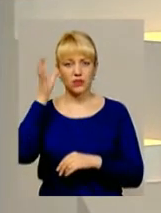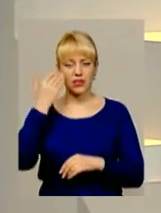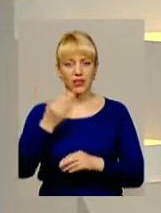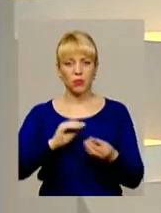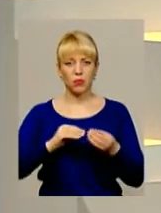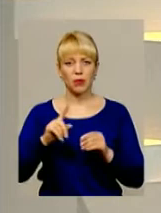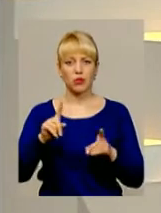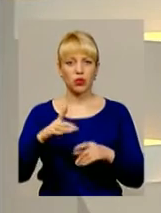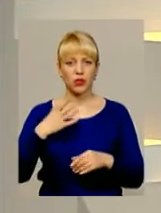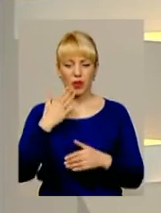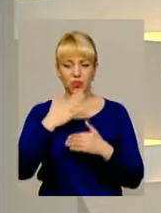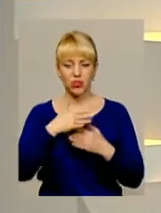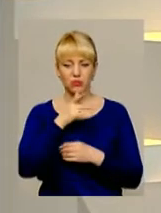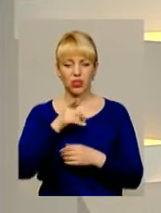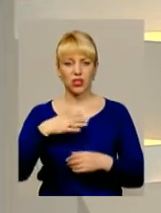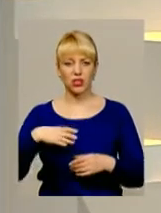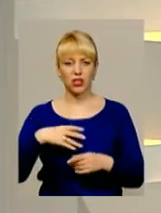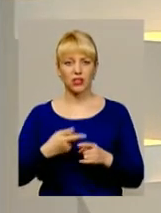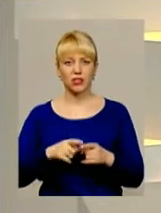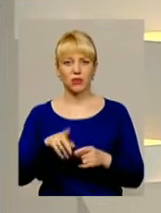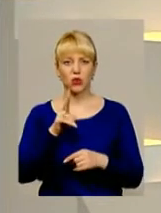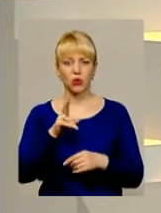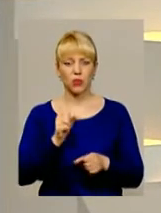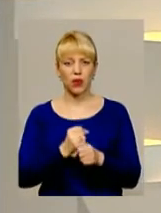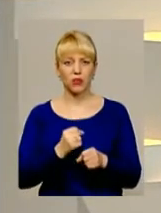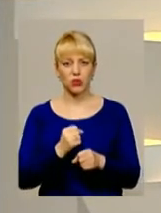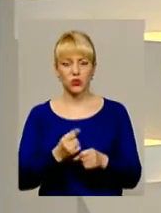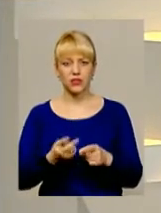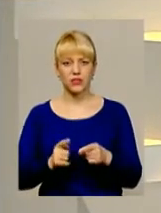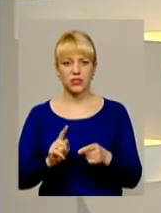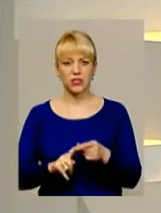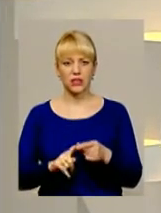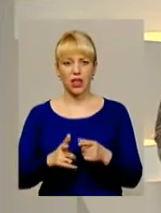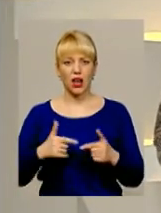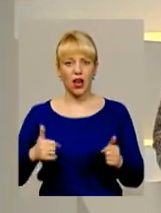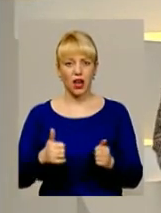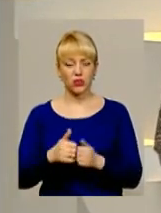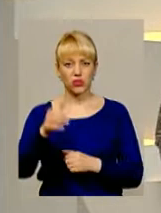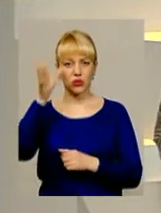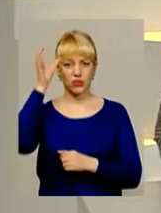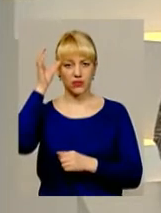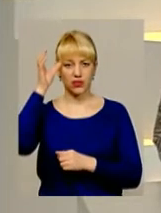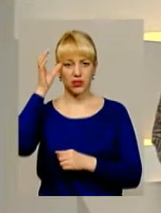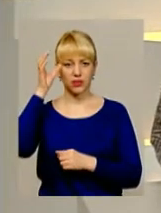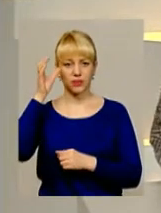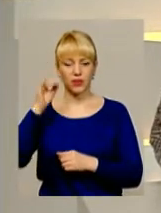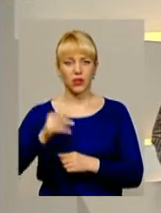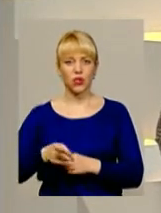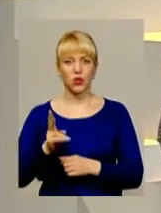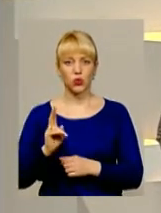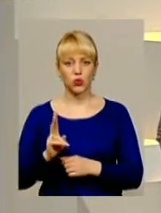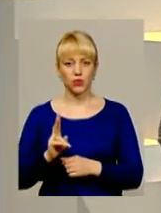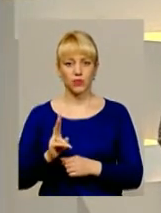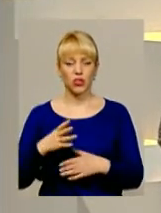найближчим часом чекати тим, хто працює в цій галузі освіти, хто